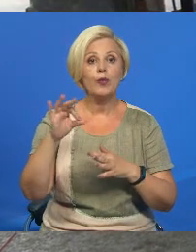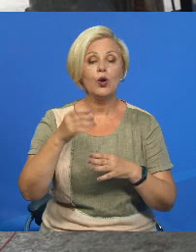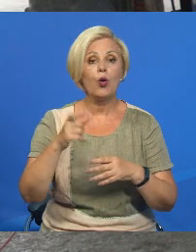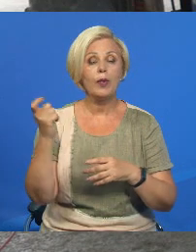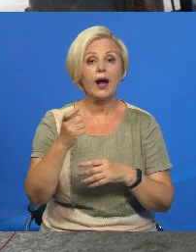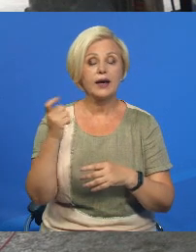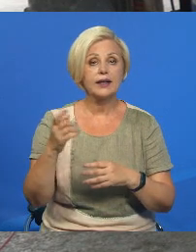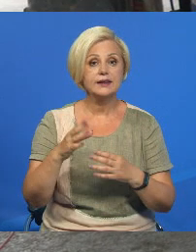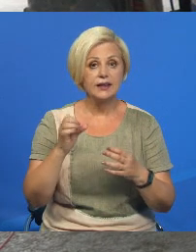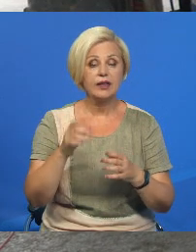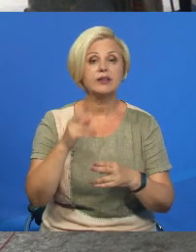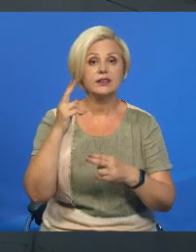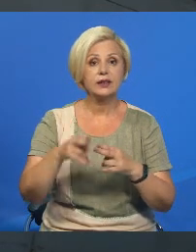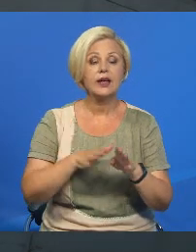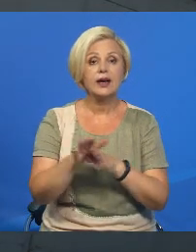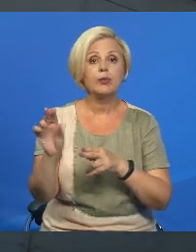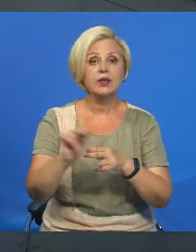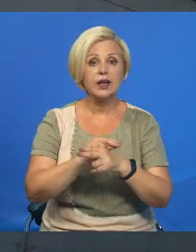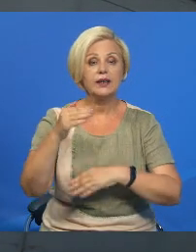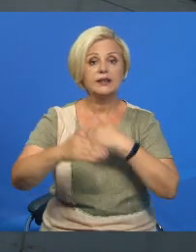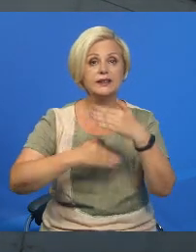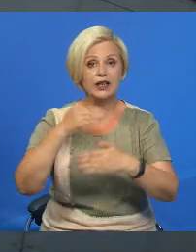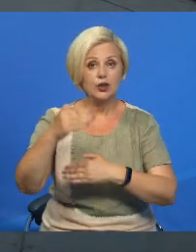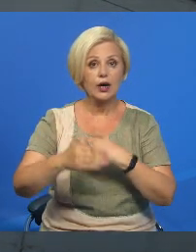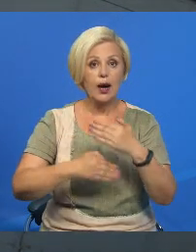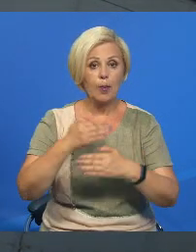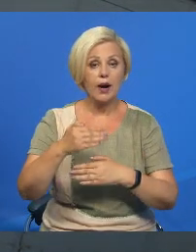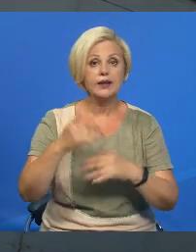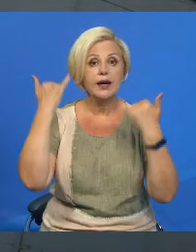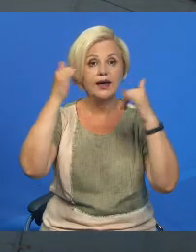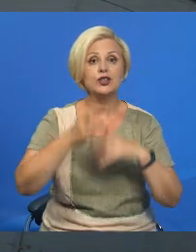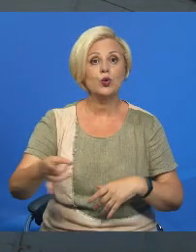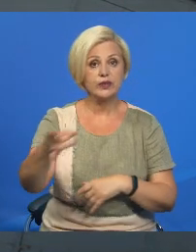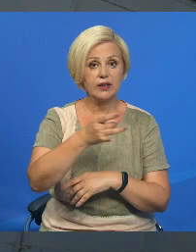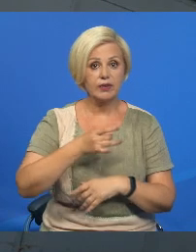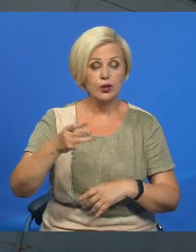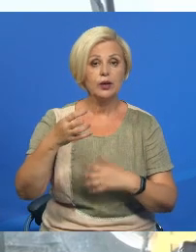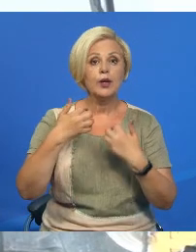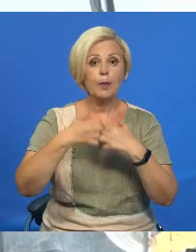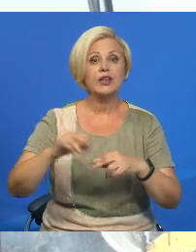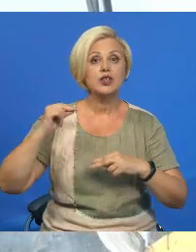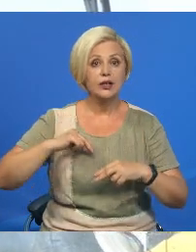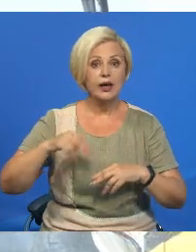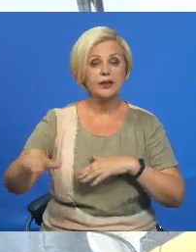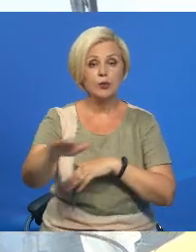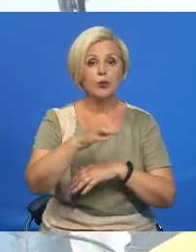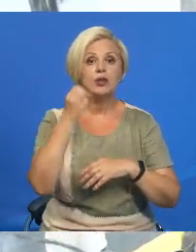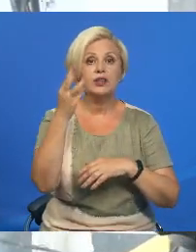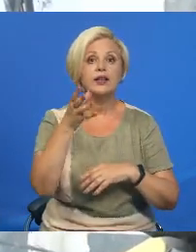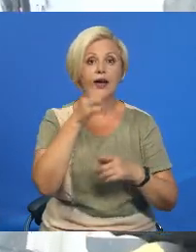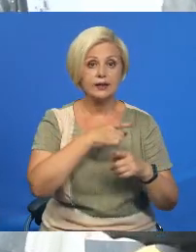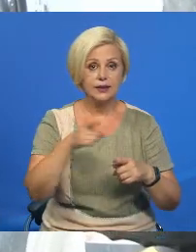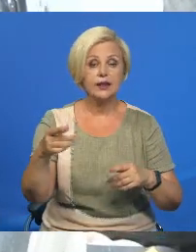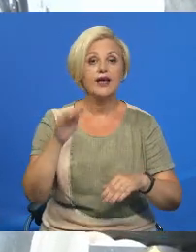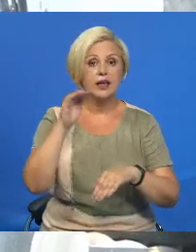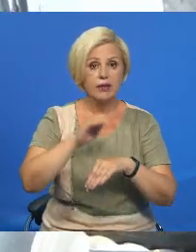Агросервис» завершали капитальный ремонт зернеуборочного комбайна Зрахачевского района. Машина отпрацовала на палетках 13 сезонов и,